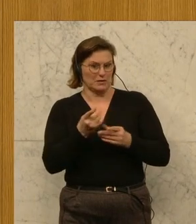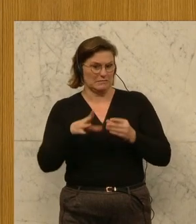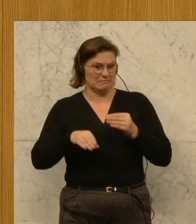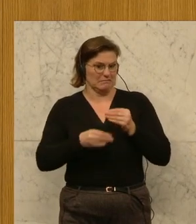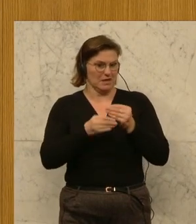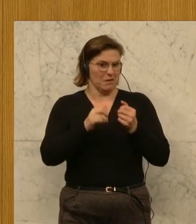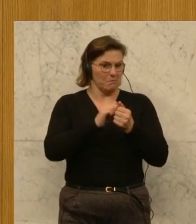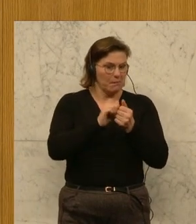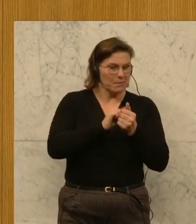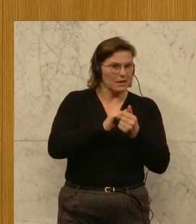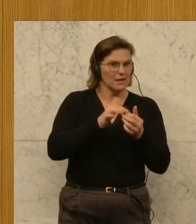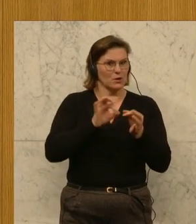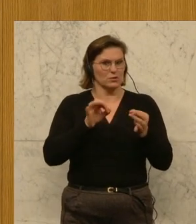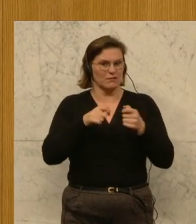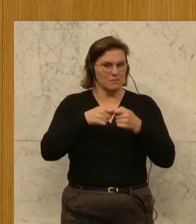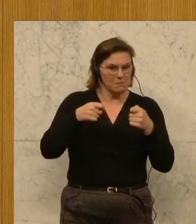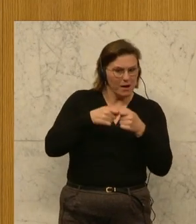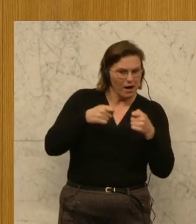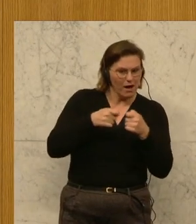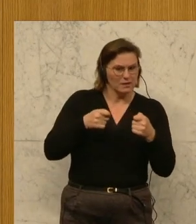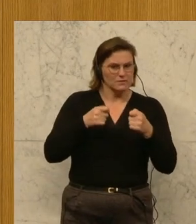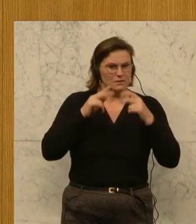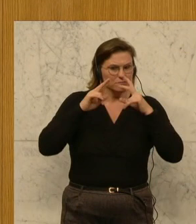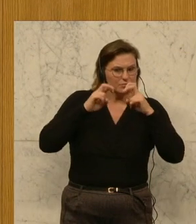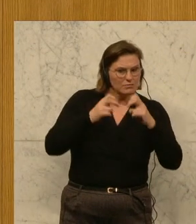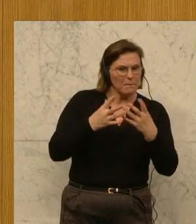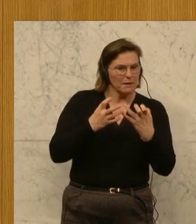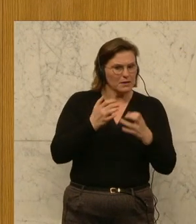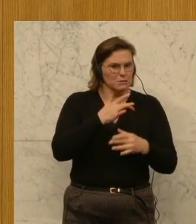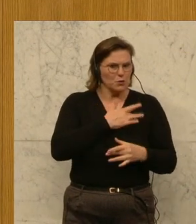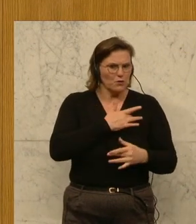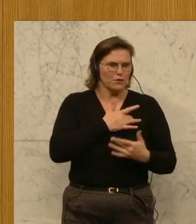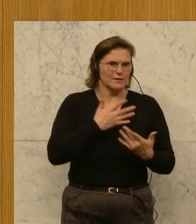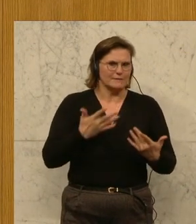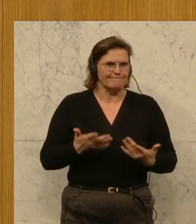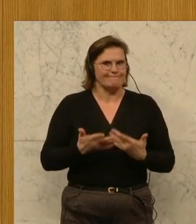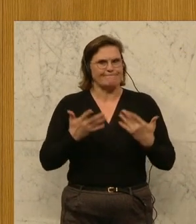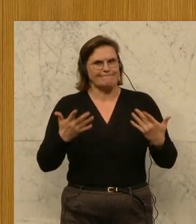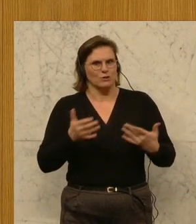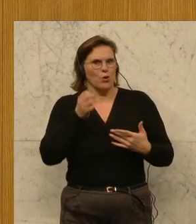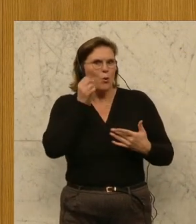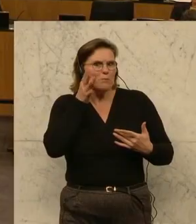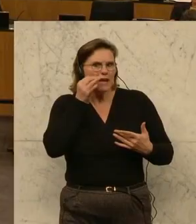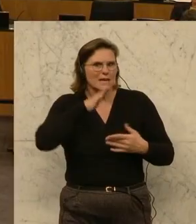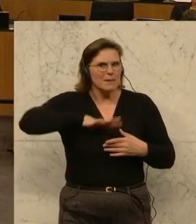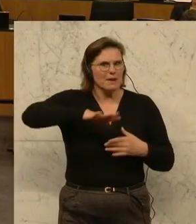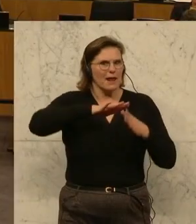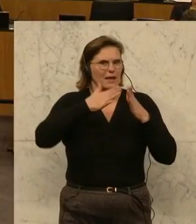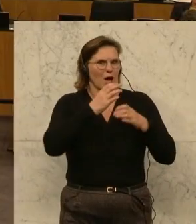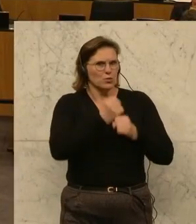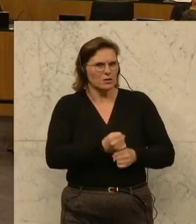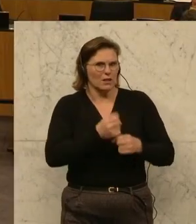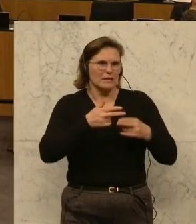die Festlegung der Messparameter oder Evaluierung der Betroffenen in der Praxis, ob das in der Praxis im täglichen Bereich der Haushalte hilft,